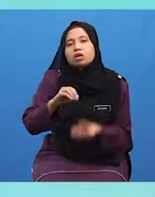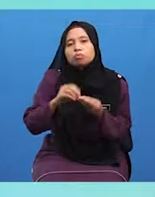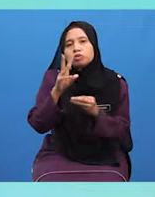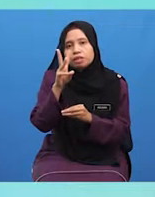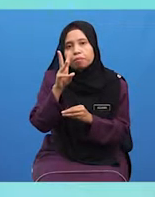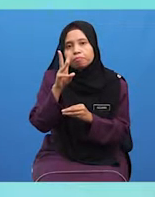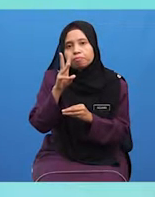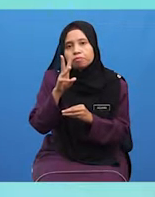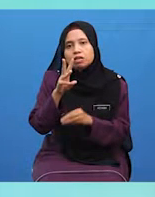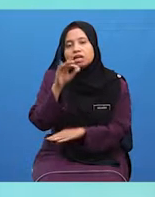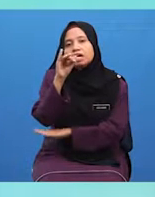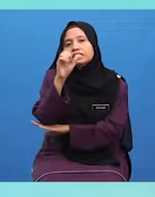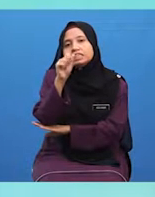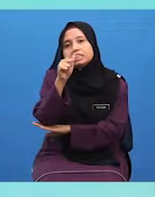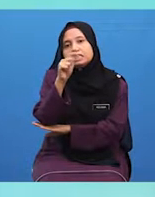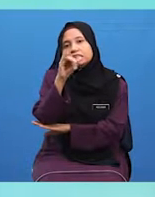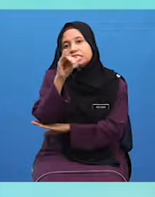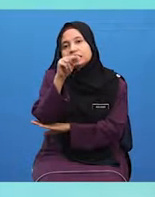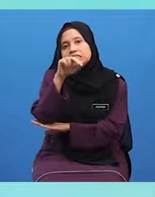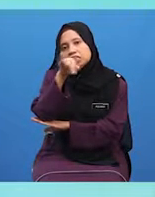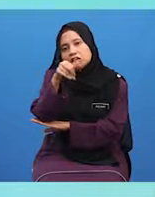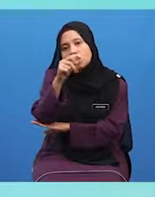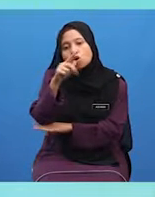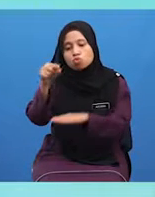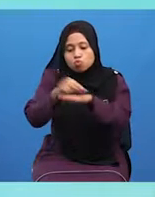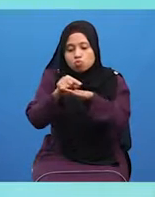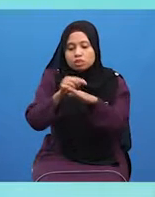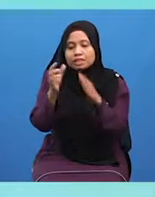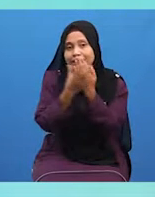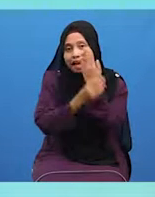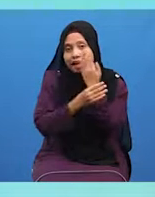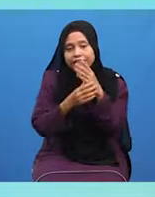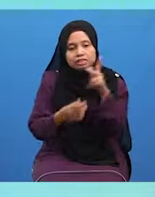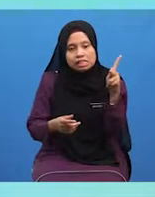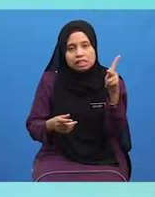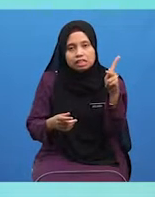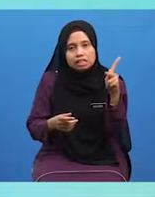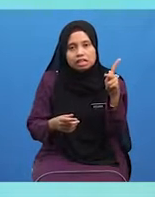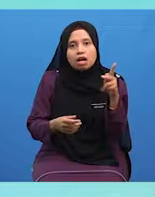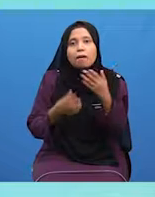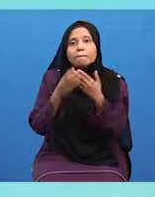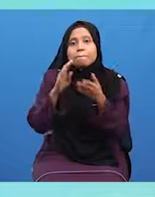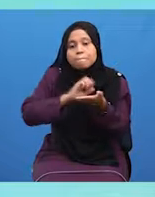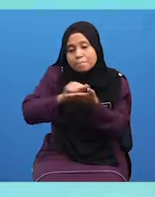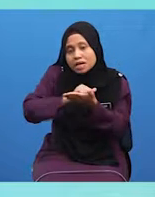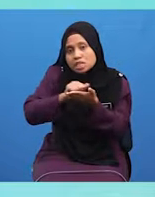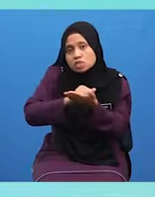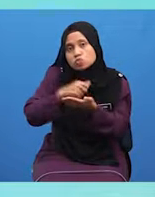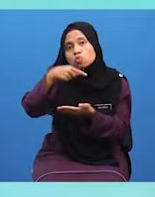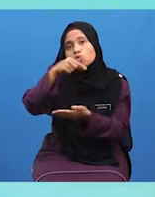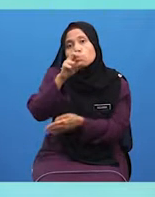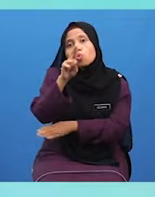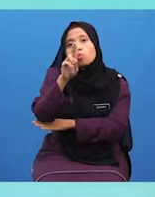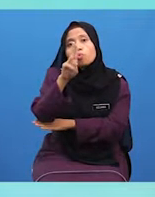Beristinjak Menggunakan Tangan Kiri Iaitu Membasuh Kubul Dan